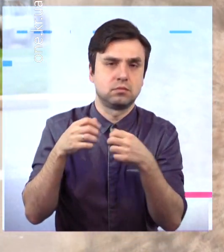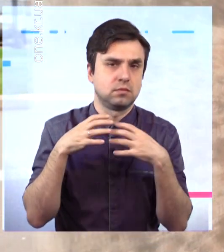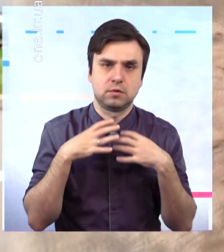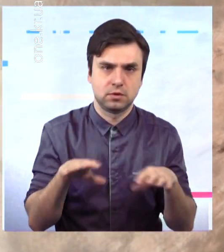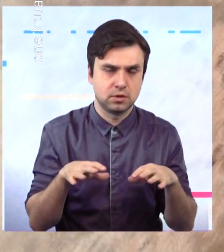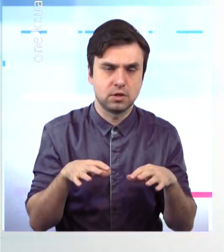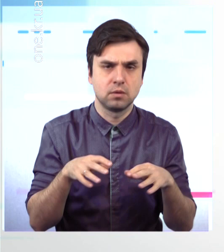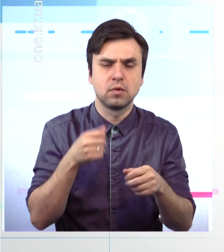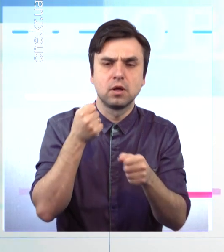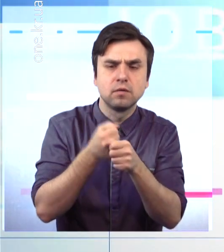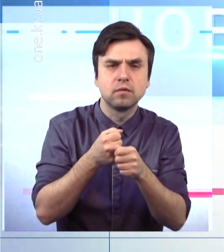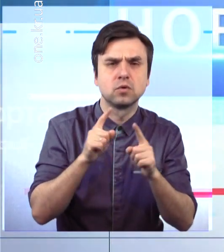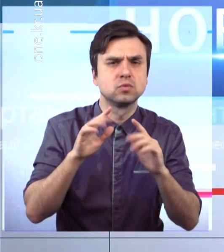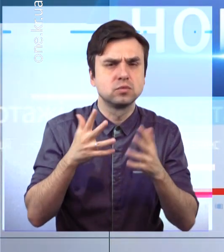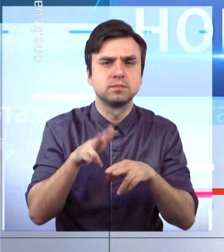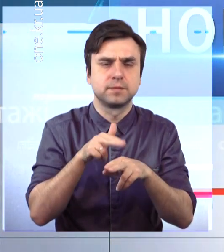поліцейські.